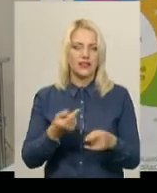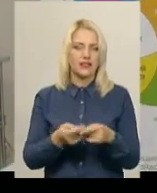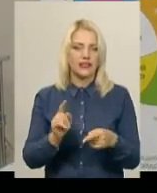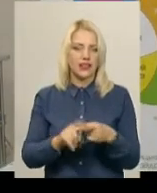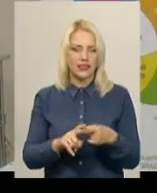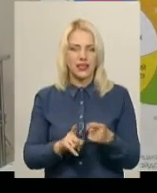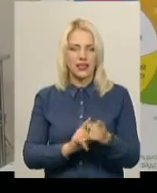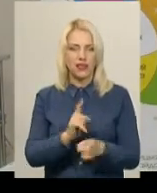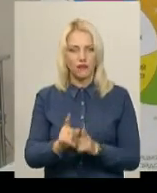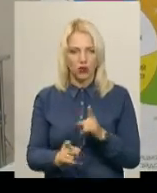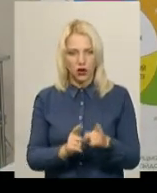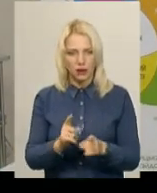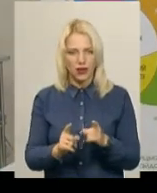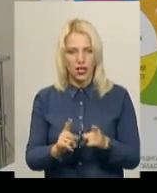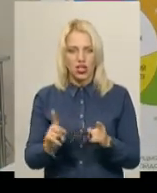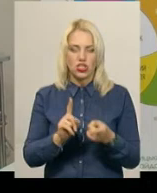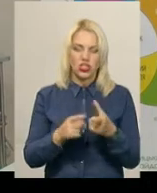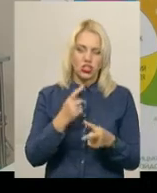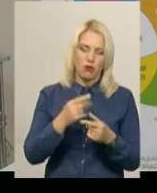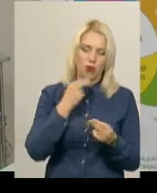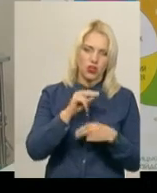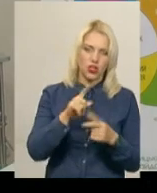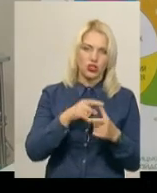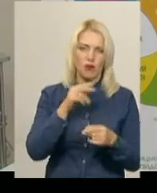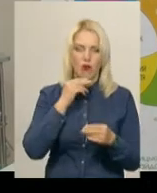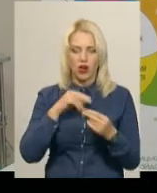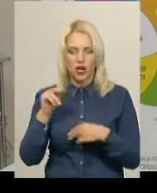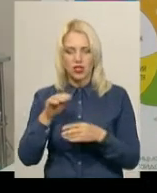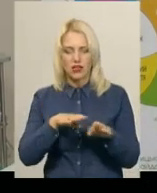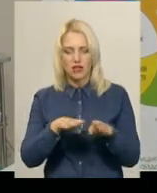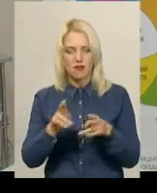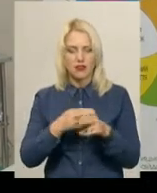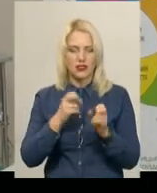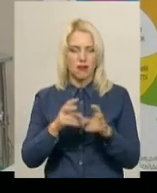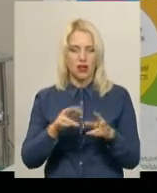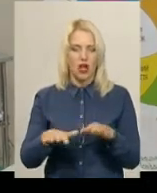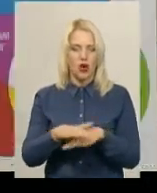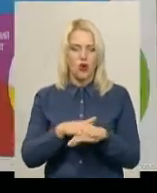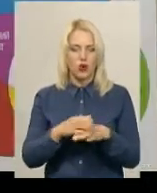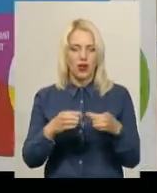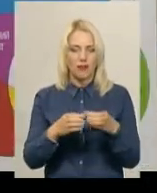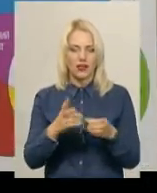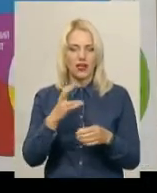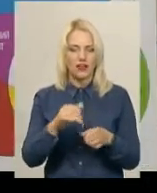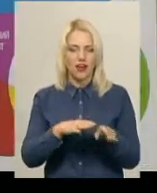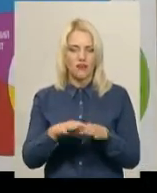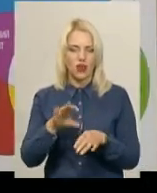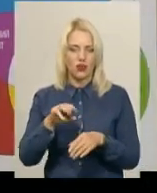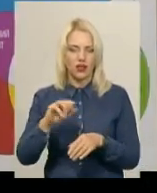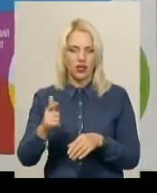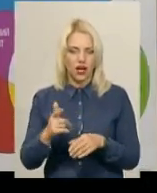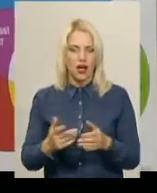реформи чи погіршився, чи покращився рівень безпеки у громадах, а саме на рівні ОТГ. При спілкуванні з